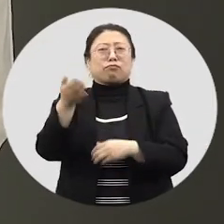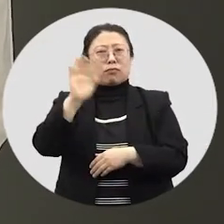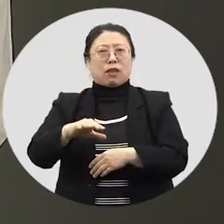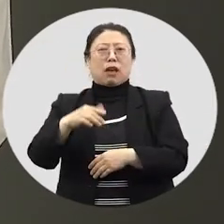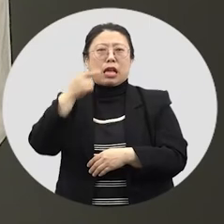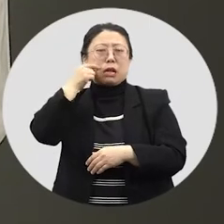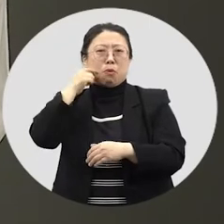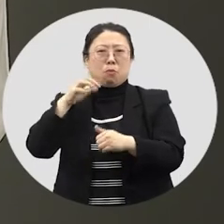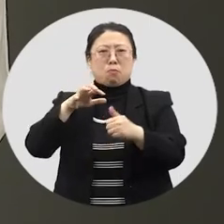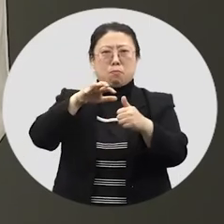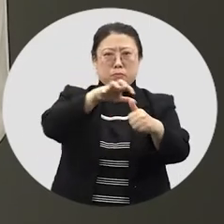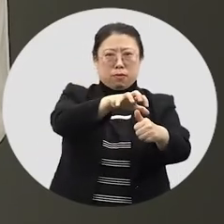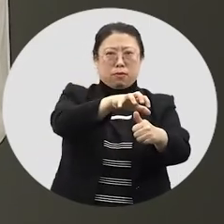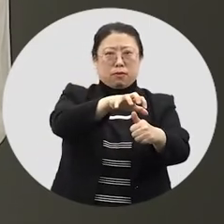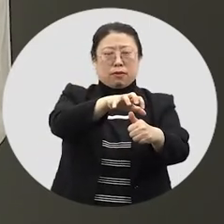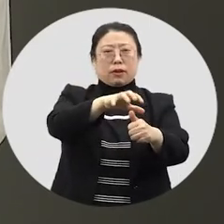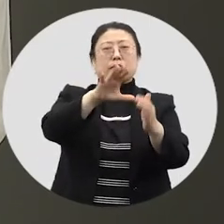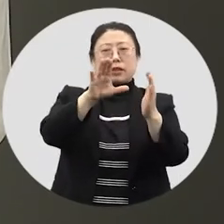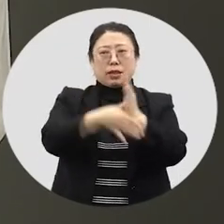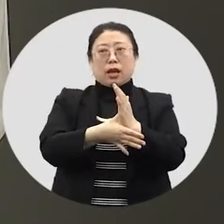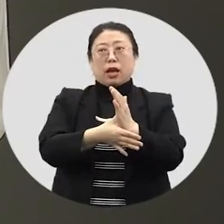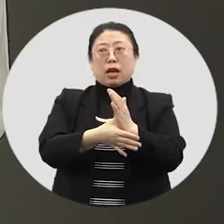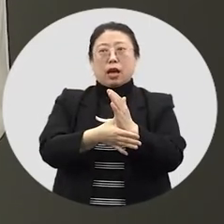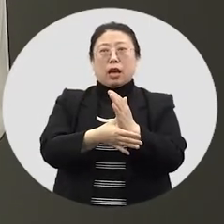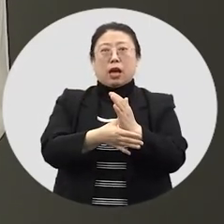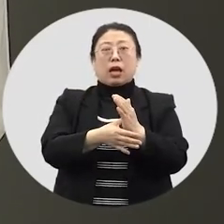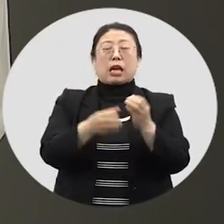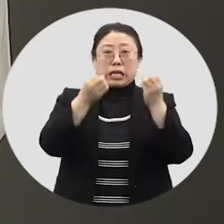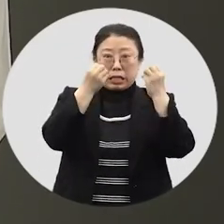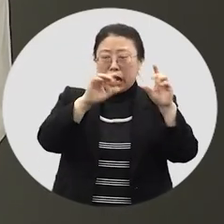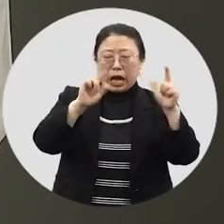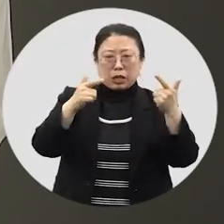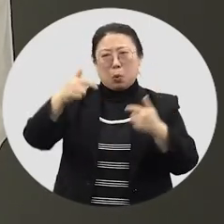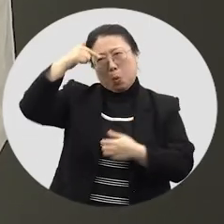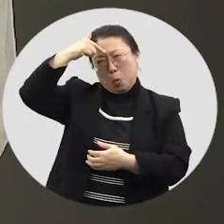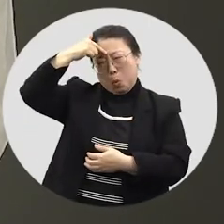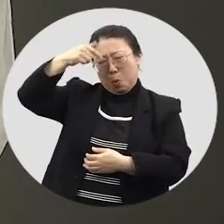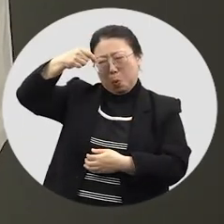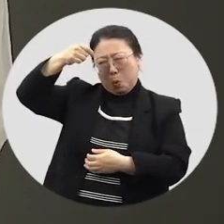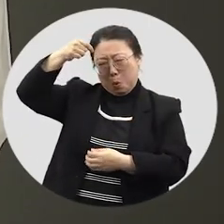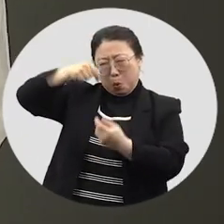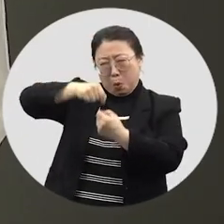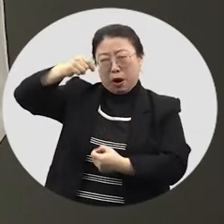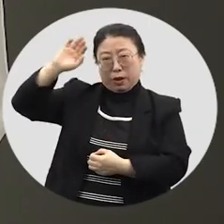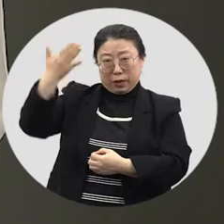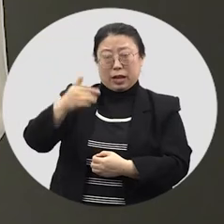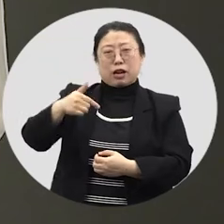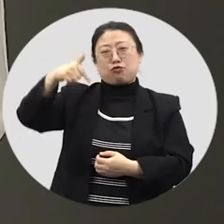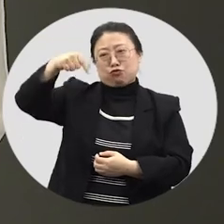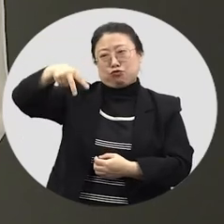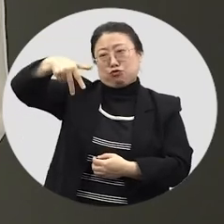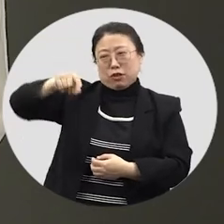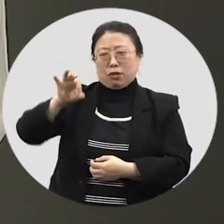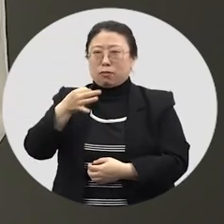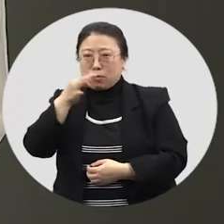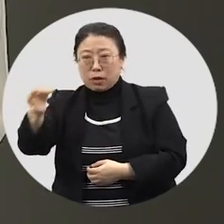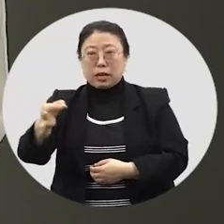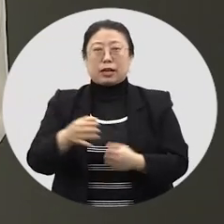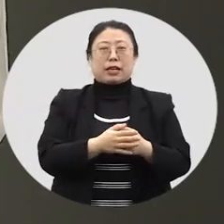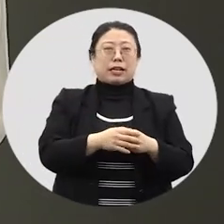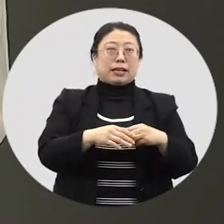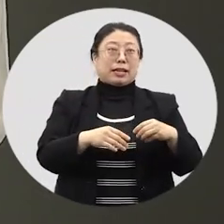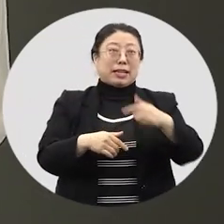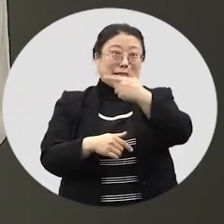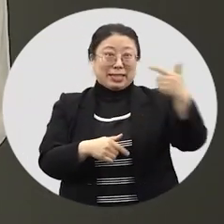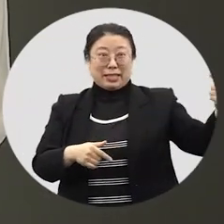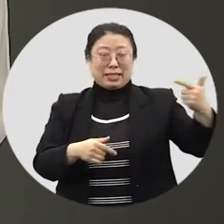하지만 일제강점기에 음력설을 새로운 설이 아닌 오래된 설이라는 의미로 구정, 양력설 1월